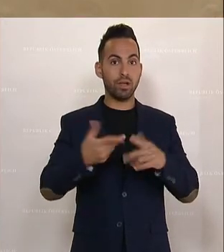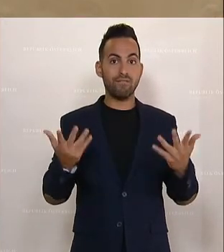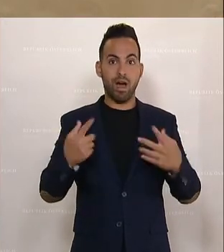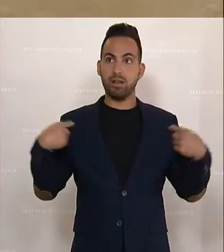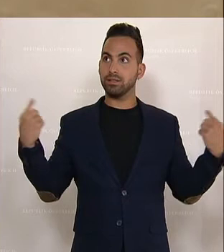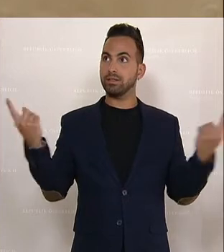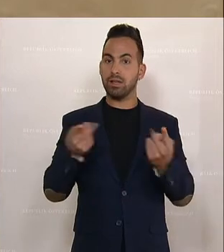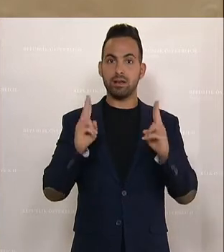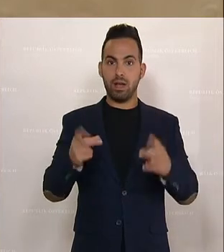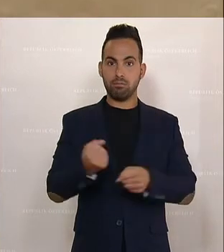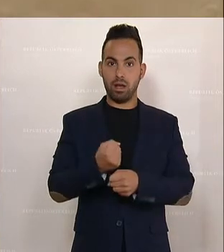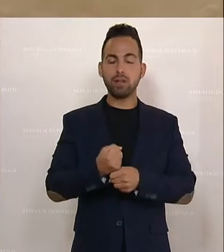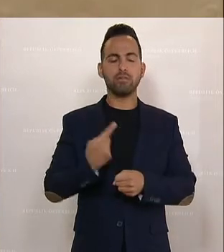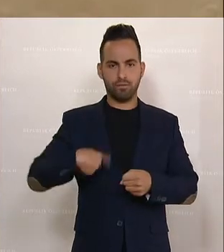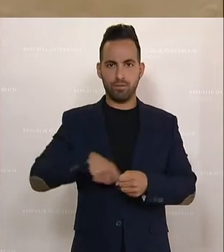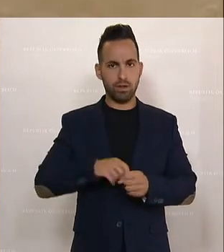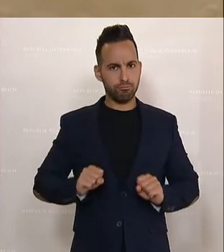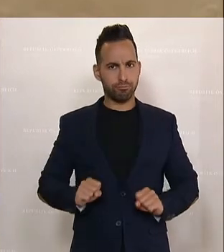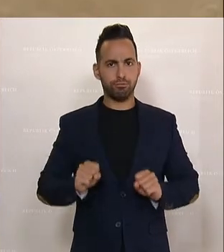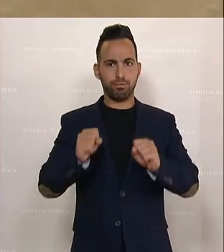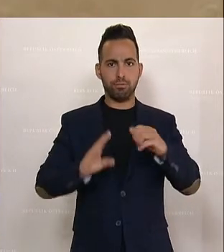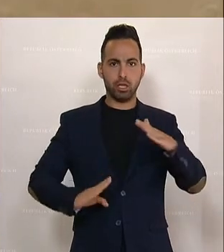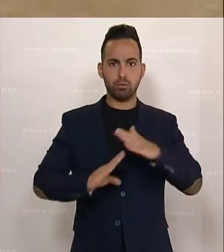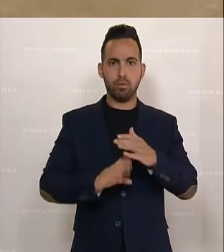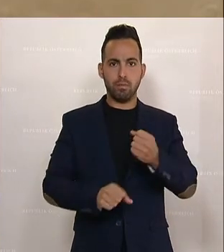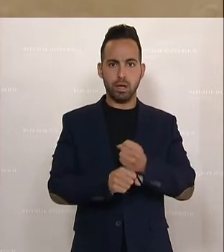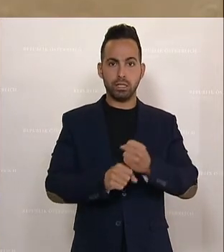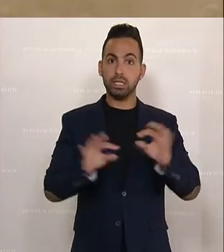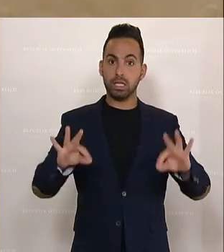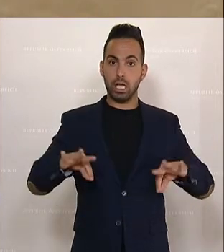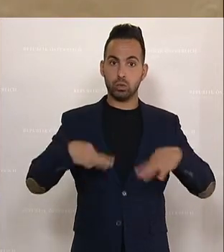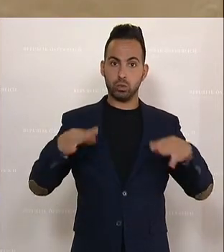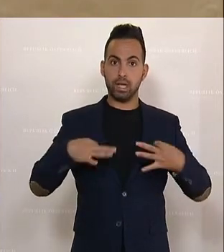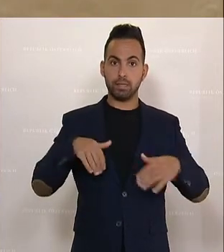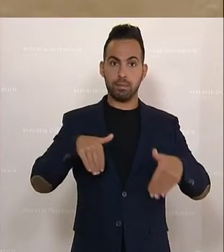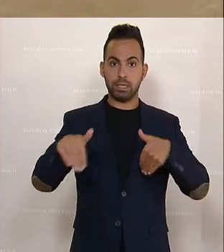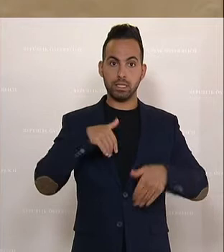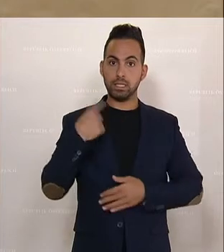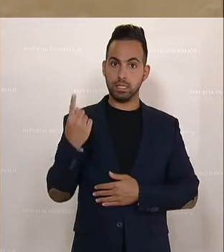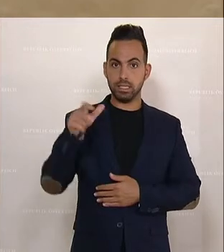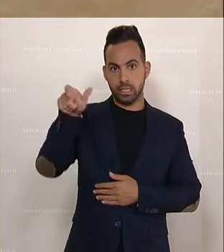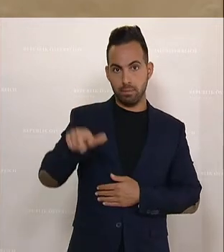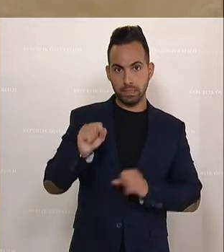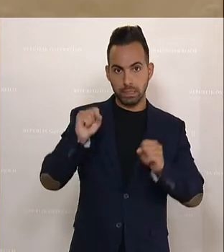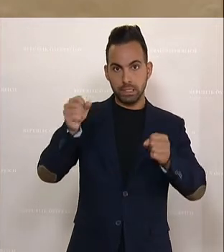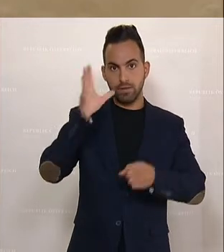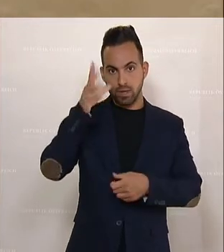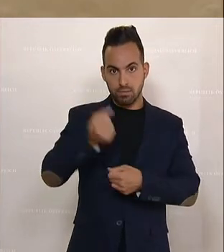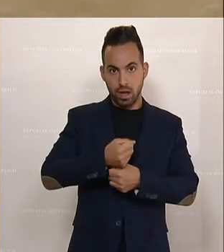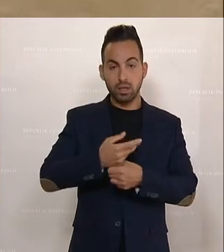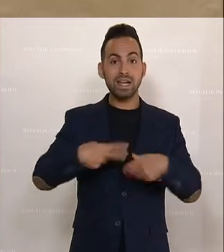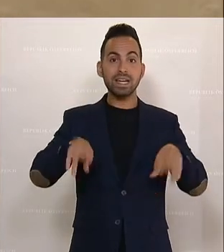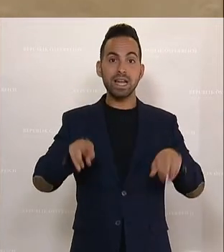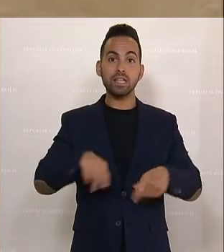können, werden wir mit aller Kraft tun. Das wird der Gesundheitsminister tun. Und wo es noch rechtliche Änderungen für mehr